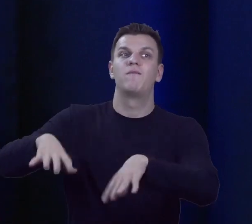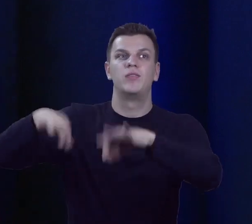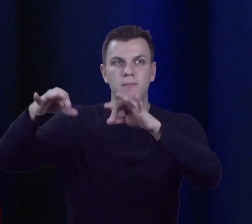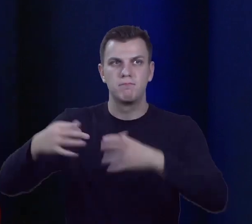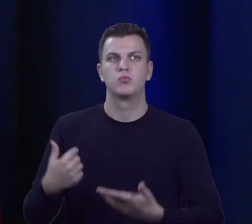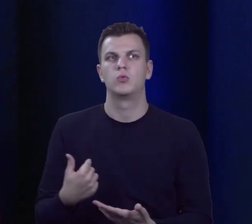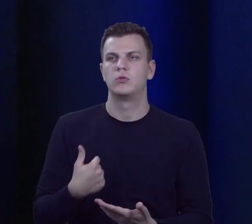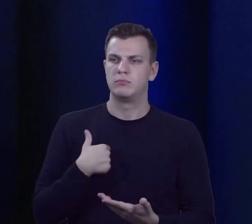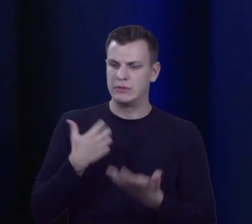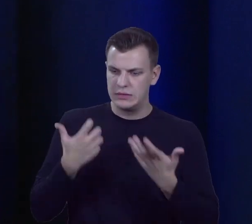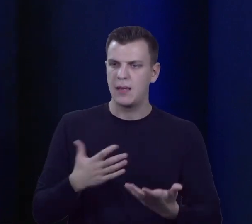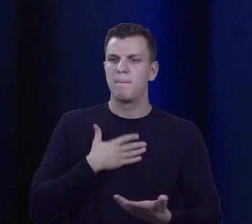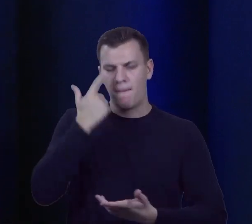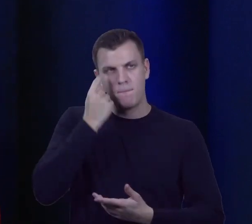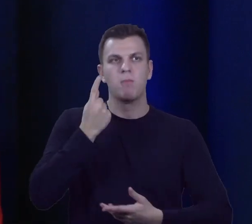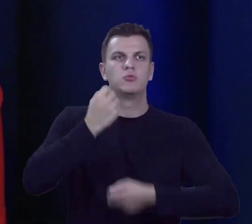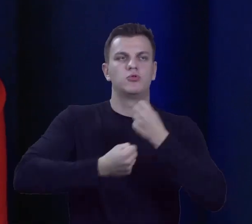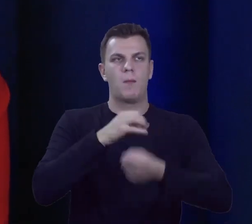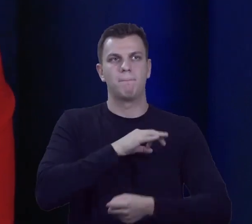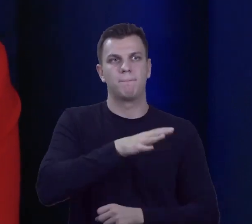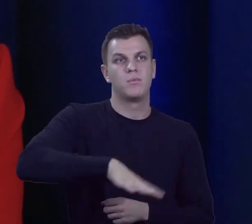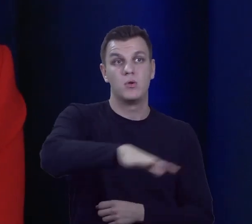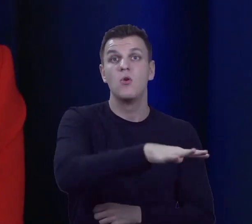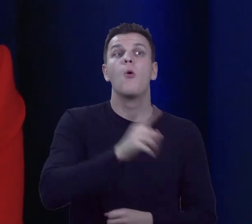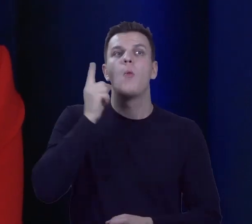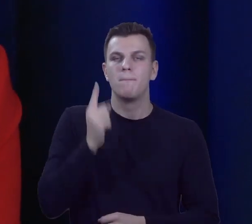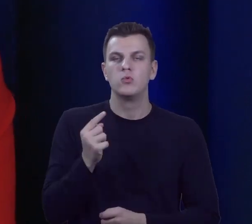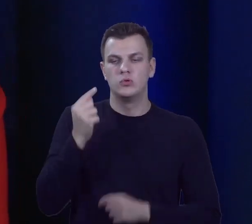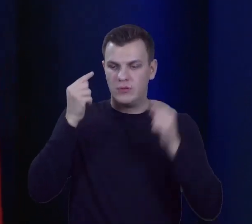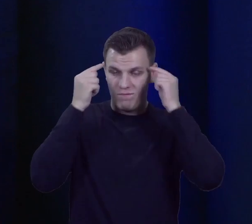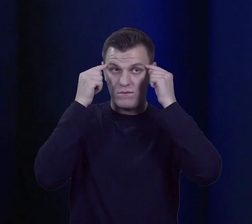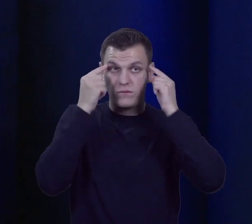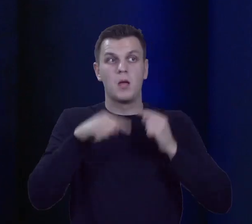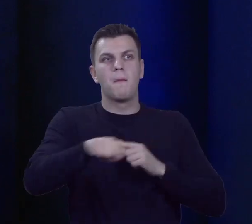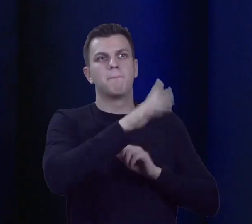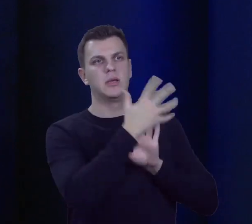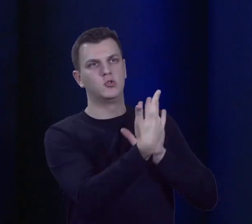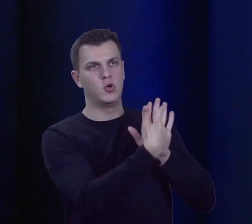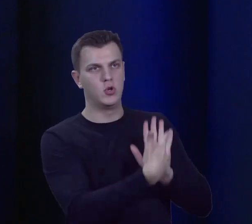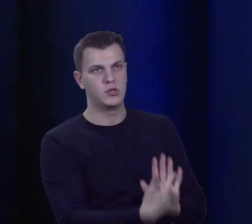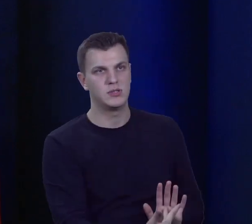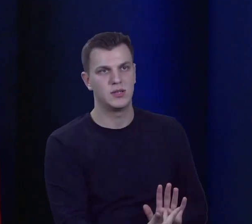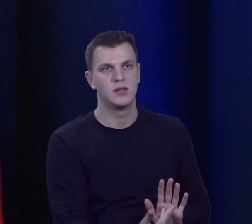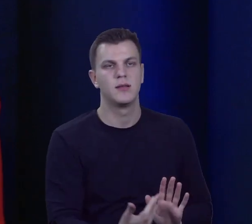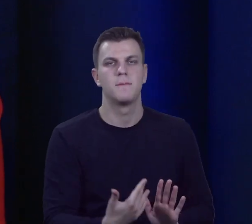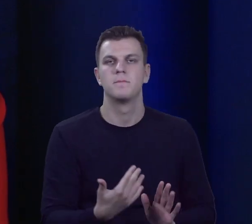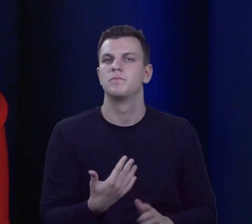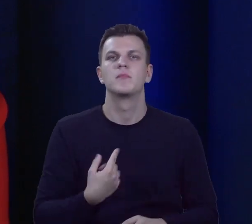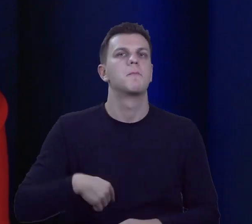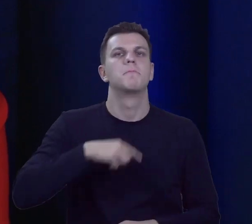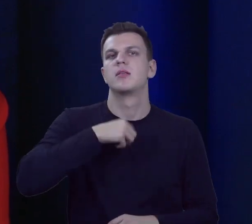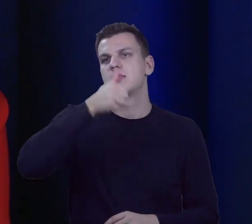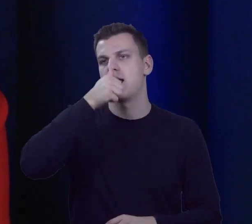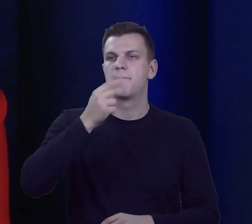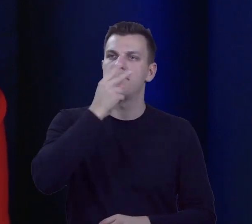swoją miejscowość, musi się liczyć z tym, że będzie zweryfikowany. I nie powinniśmy patrzeć właśnie na pryzmat